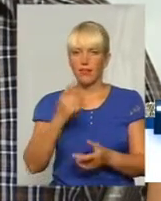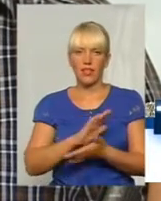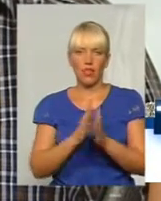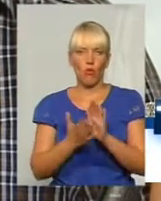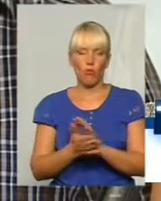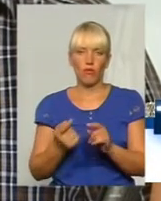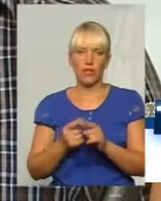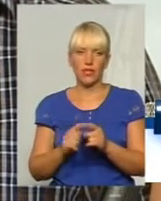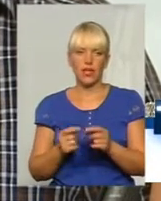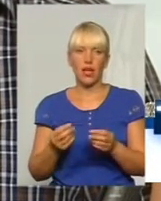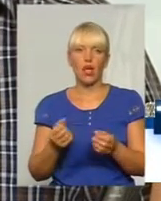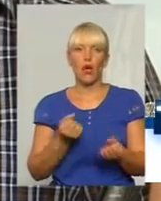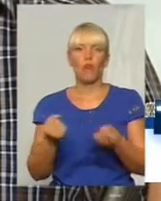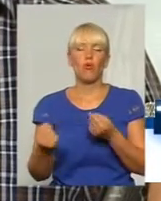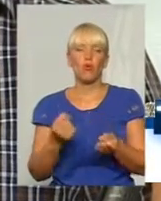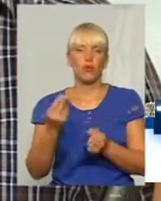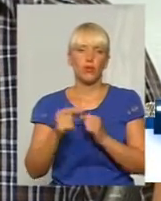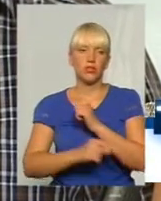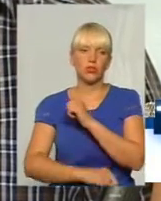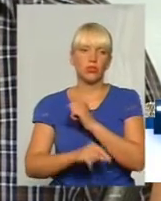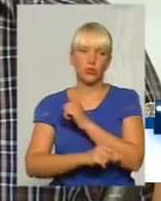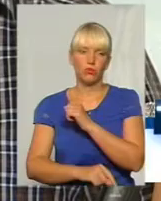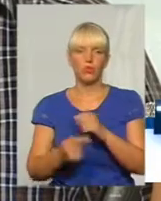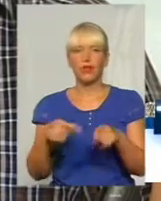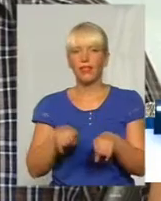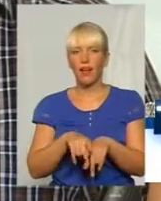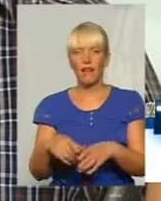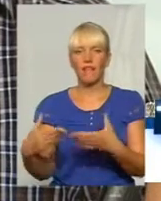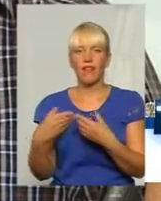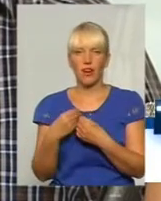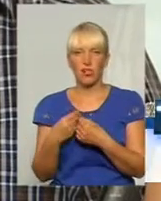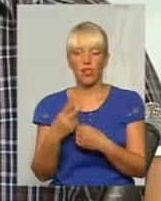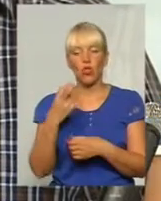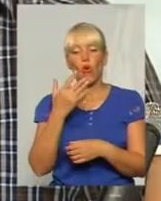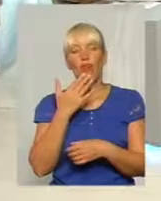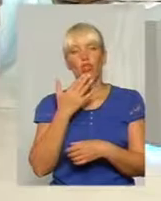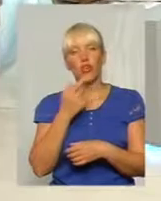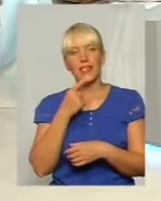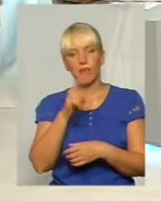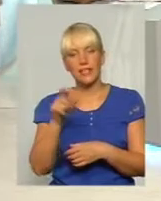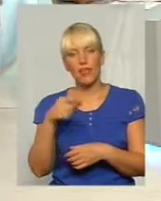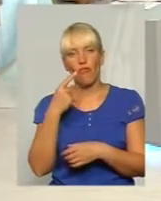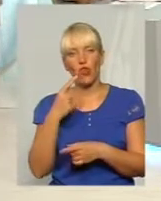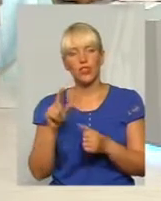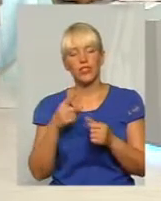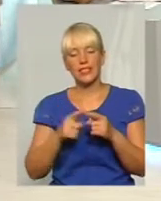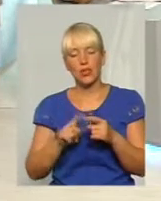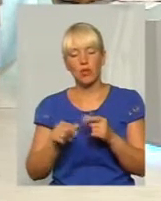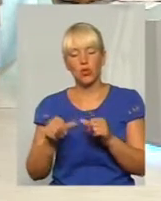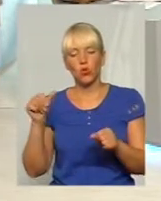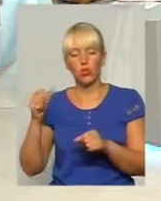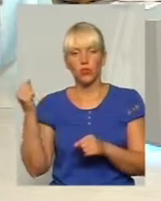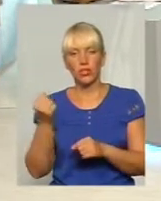боротьба з корупцією. Ну, складається враження. Але іноземці казали про це минулого тижня, а почали боротися